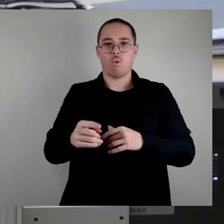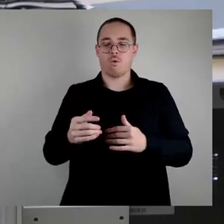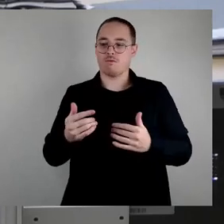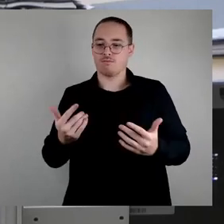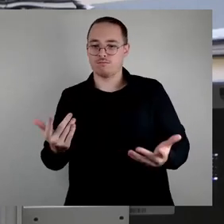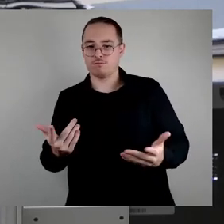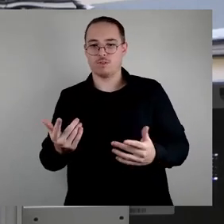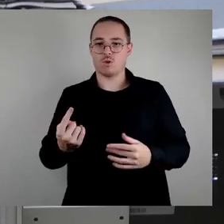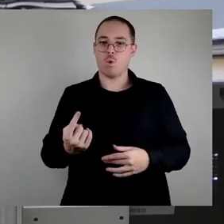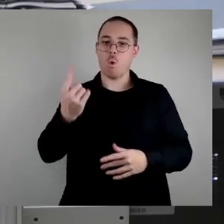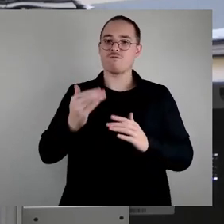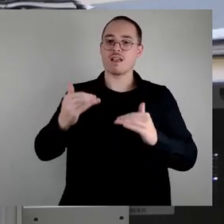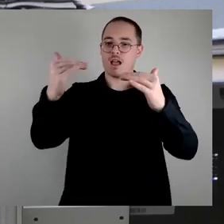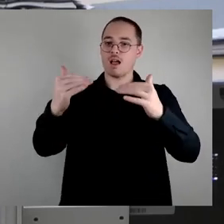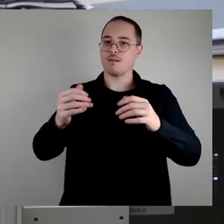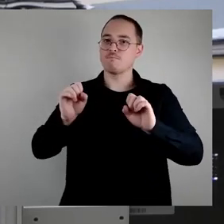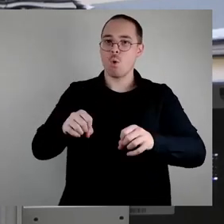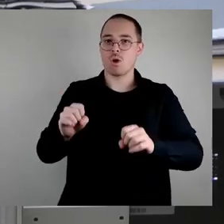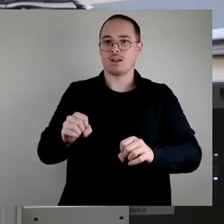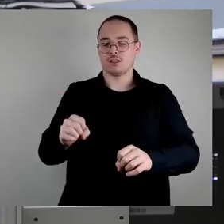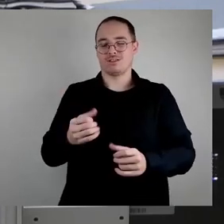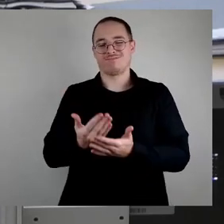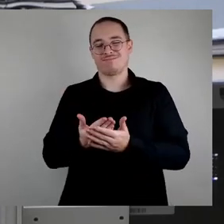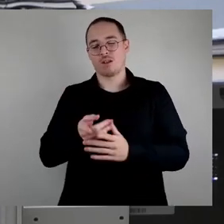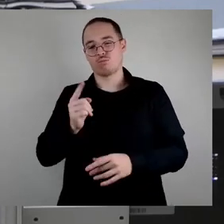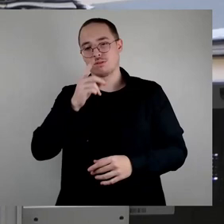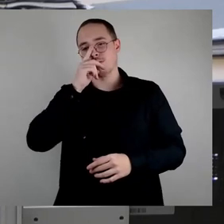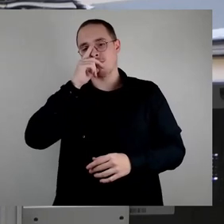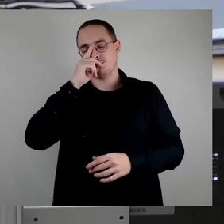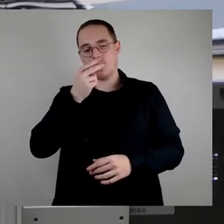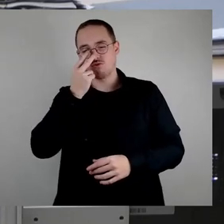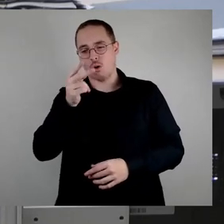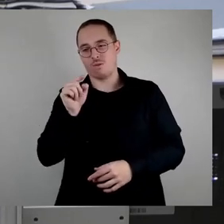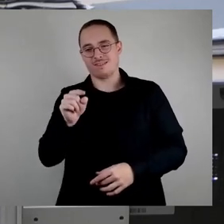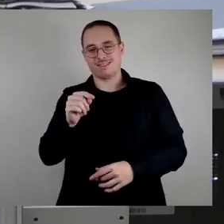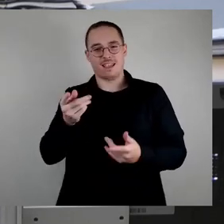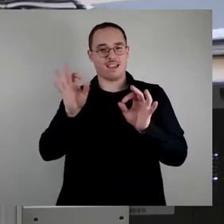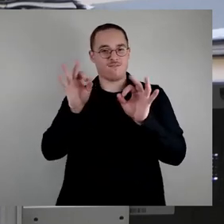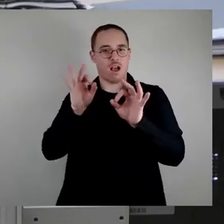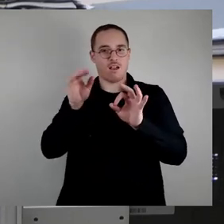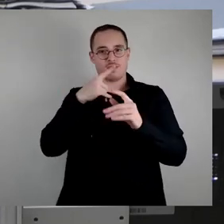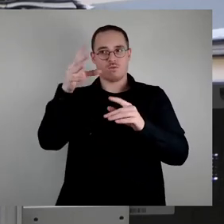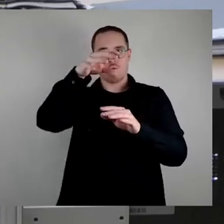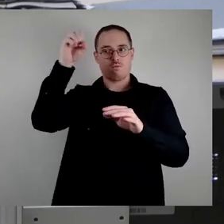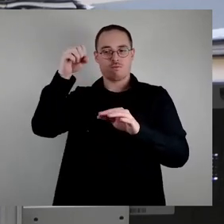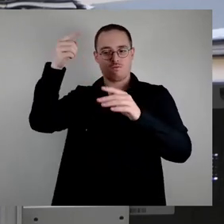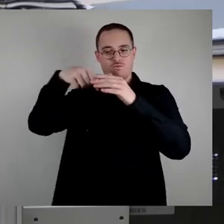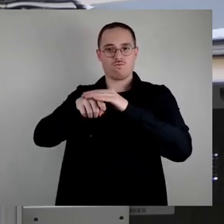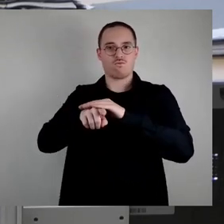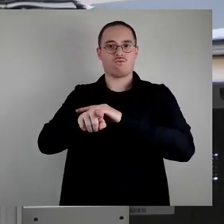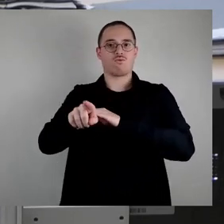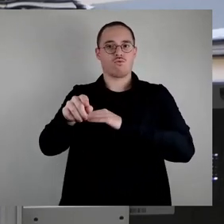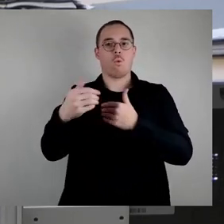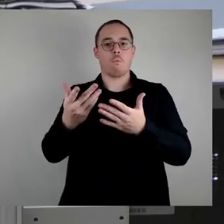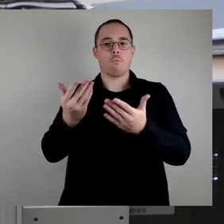und Infrastruktur verursacht und natürlich auch eventuell beim nächsten großen Ereignis vielleicht auch mal ein Menschenleben kosten kann.